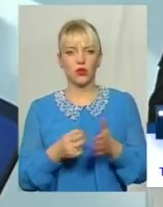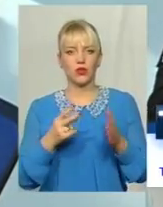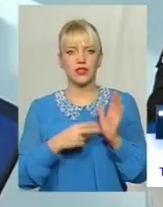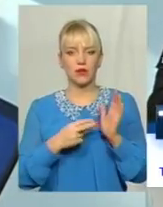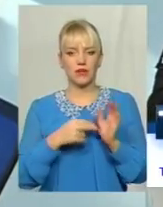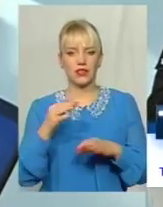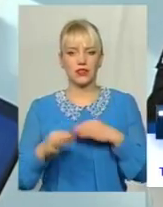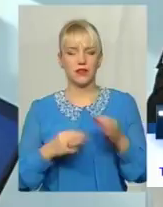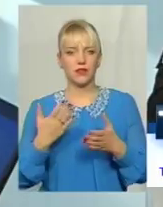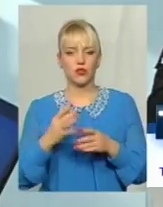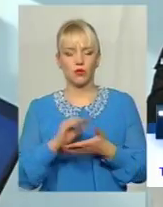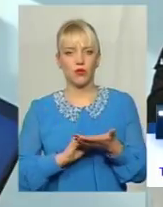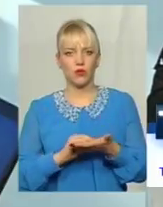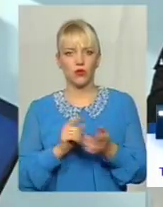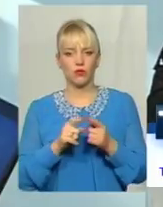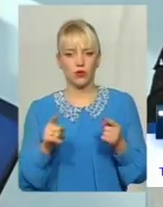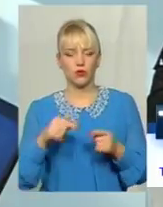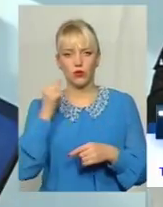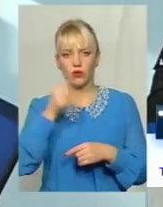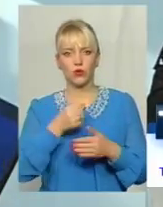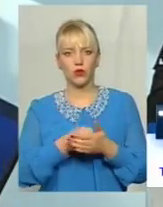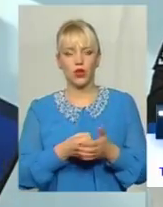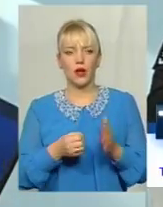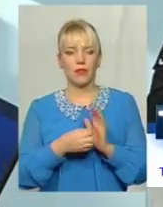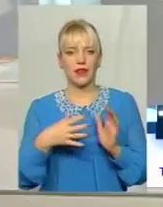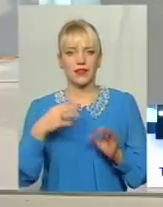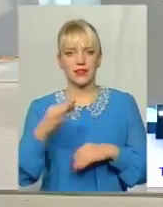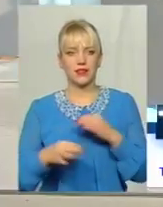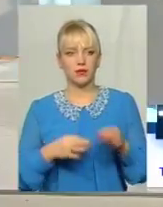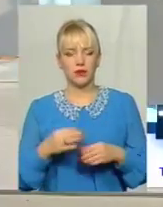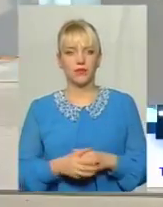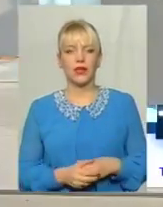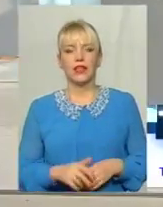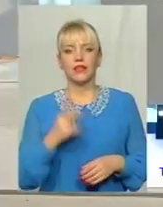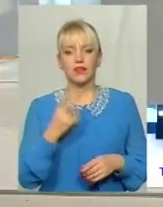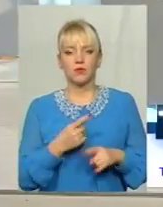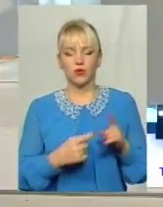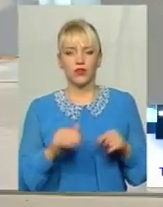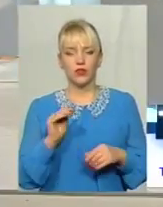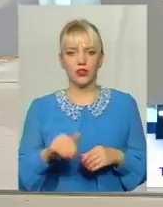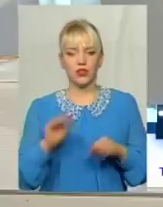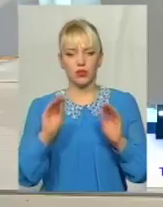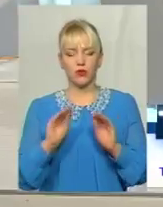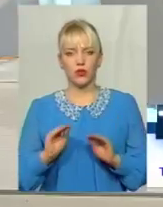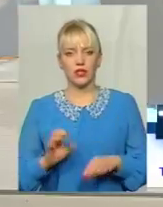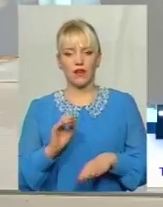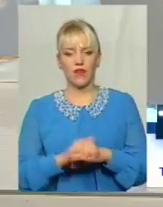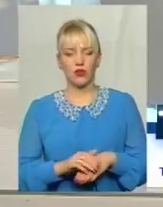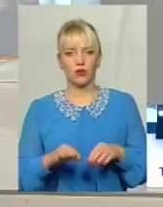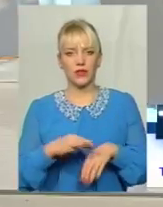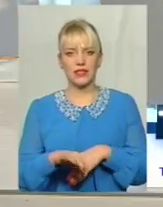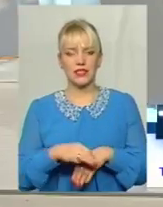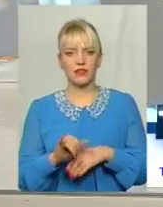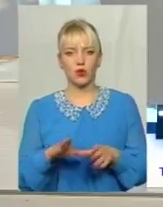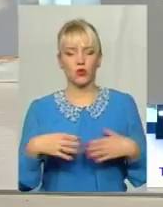повторно протягом року, то до 15 діб Пане Валентине, 2,5 тисячі протоколів за фактом насильства